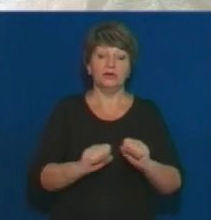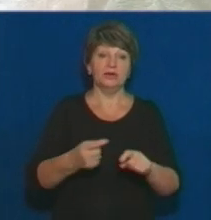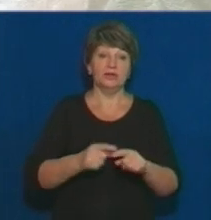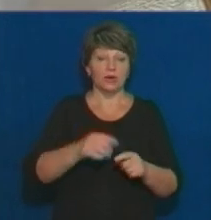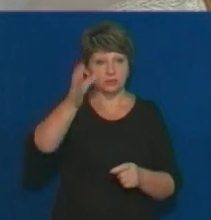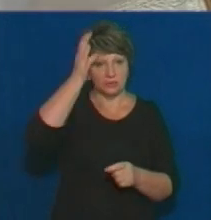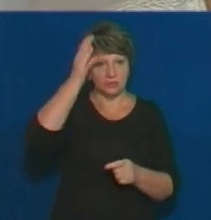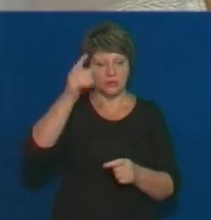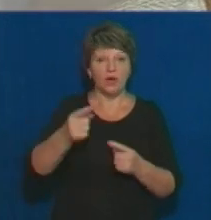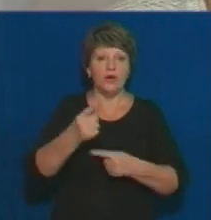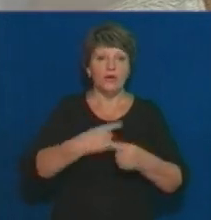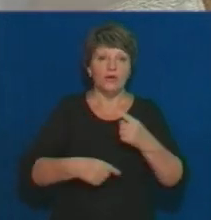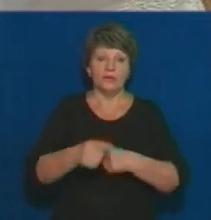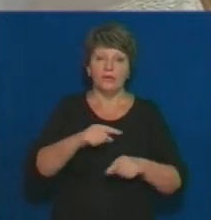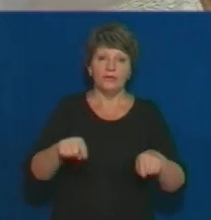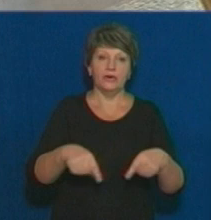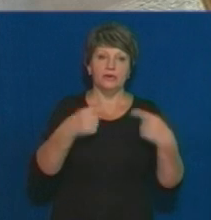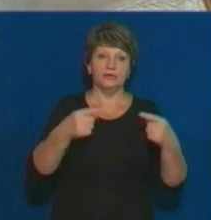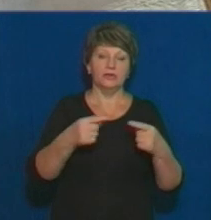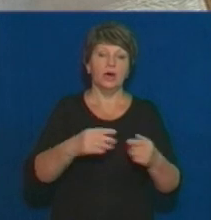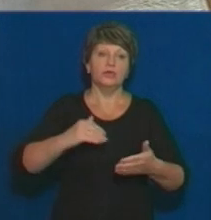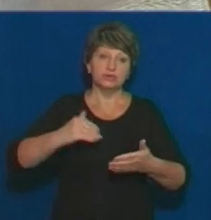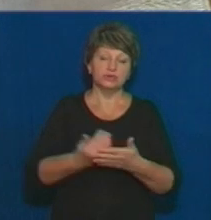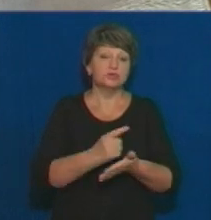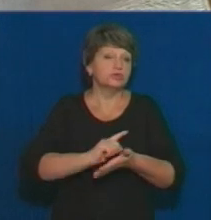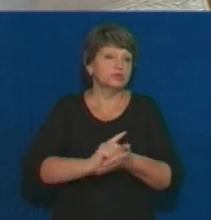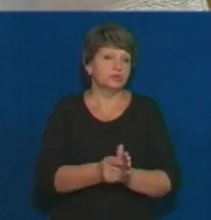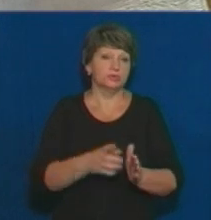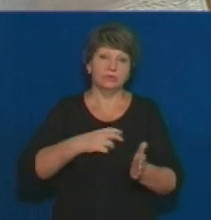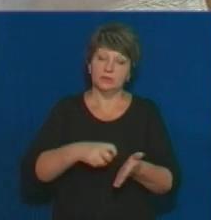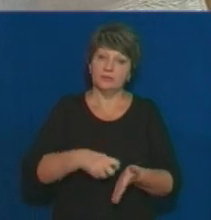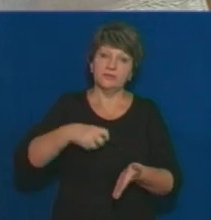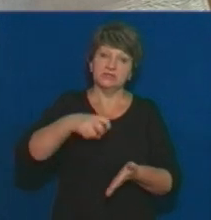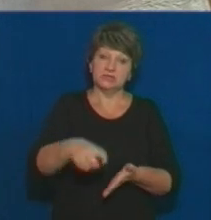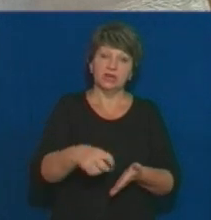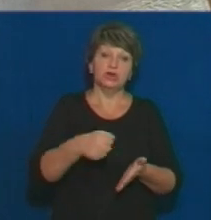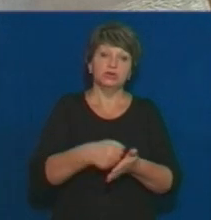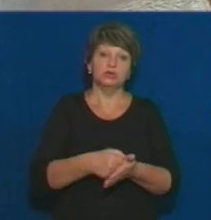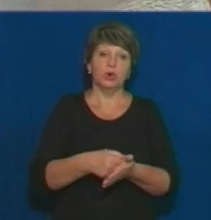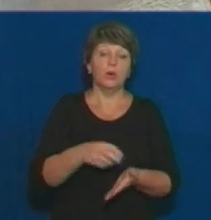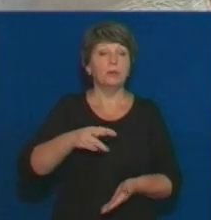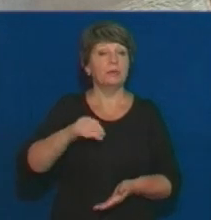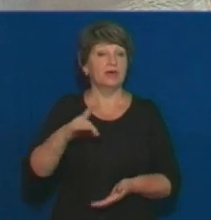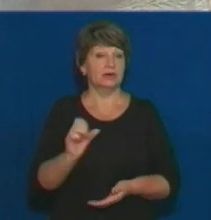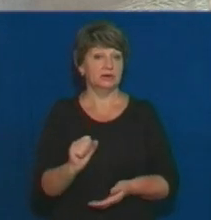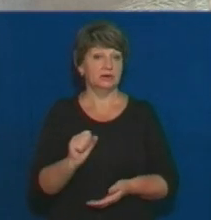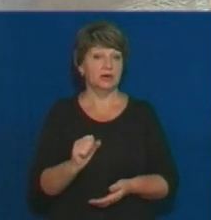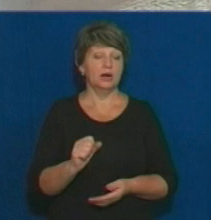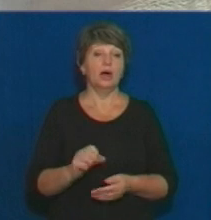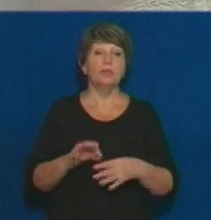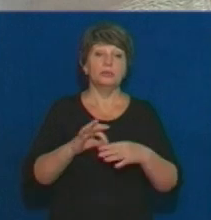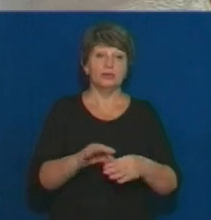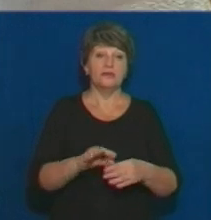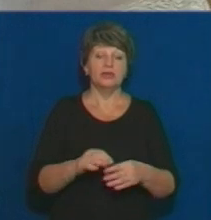сталю. Терміново був підготовлений лист із звернення до міського голови про виділення додаткових